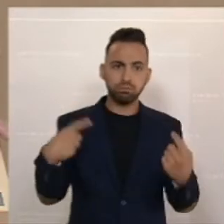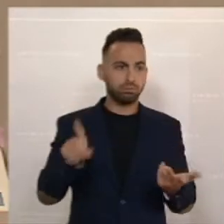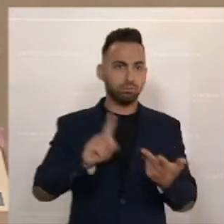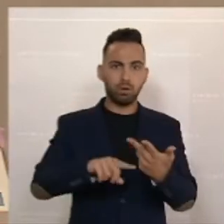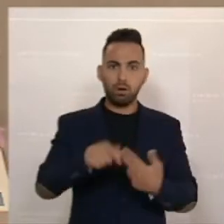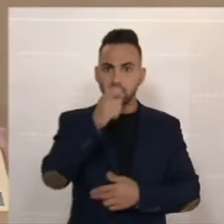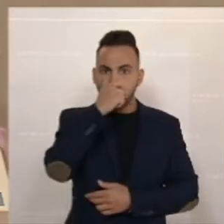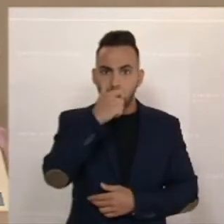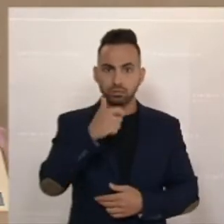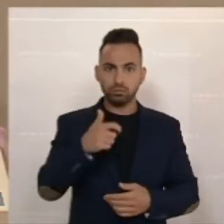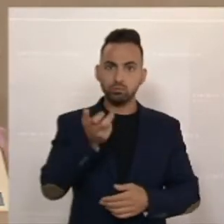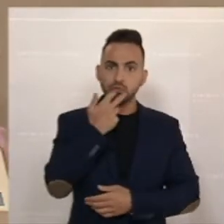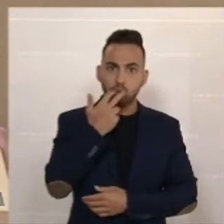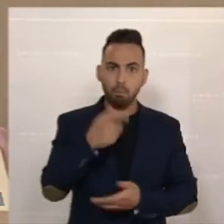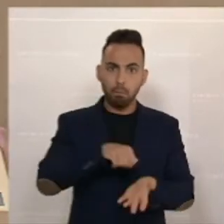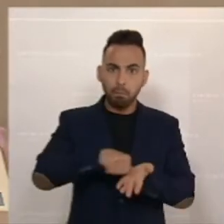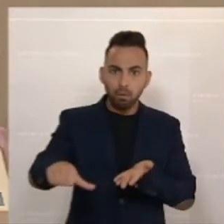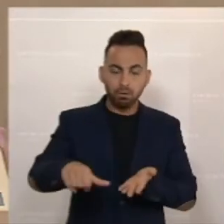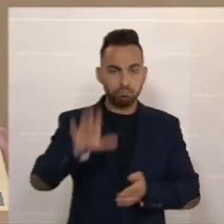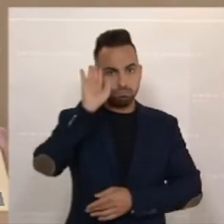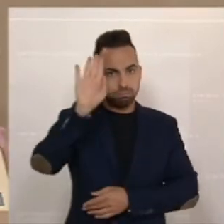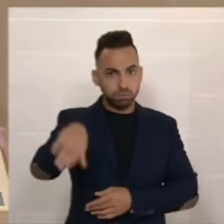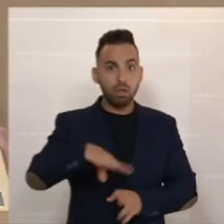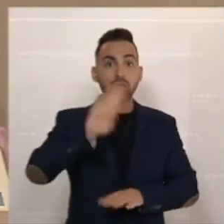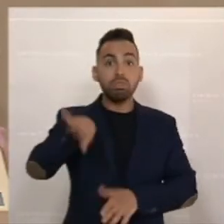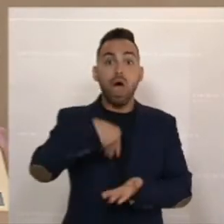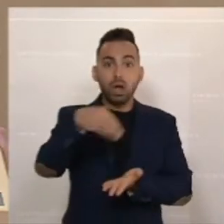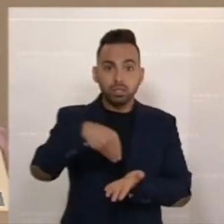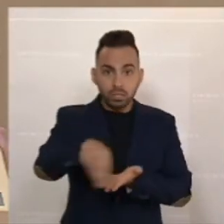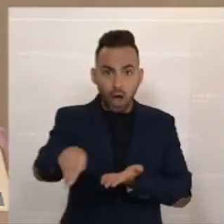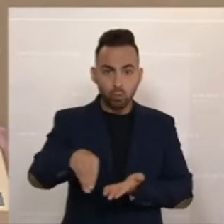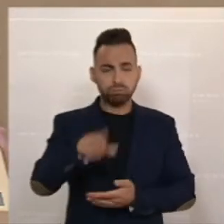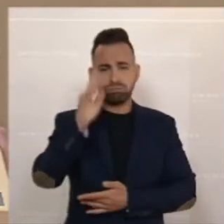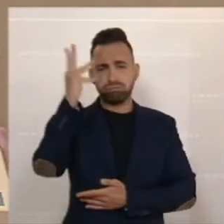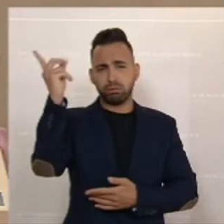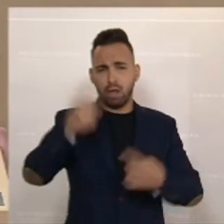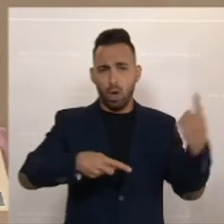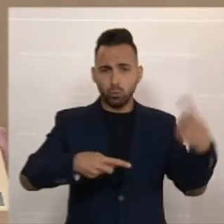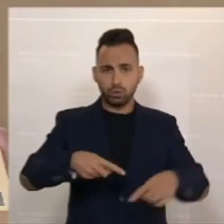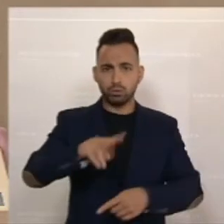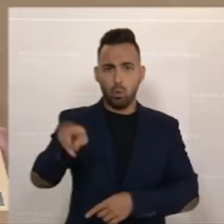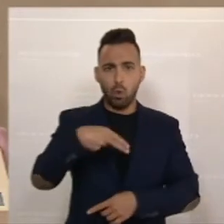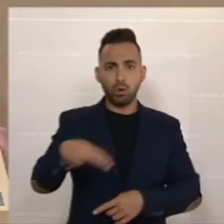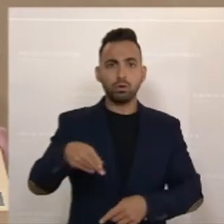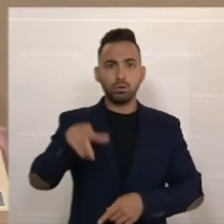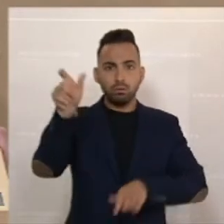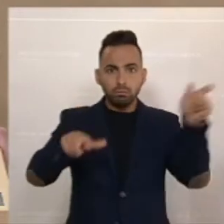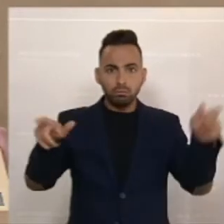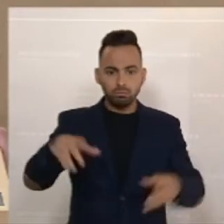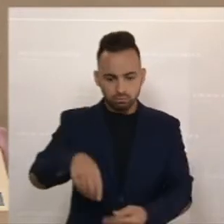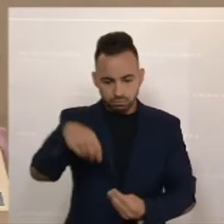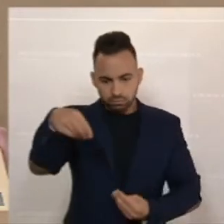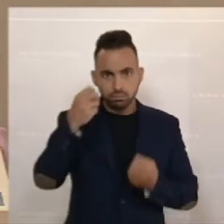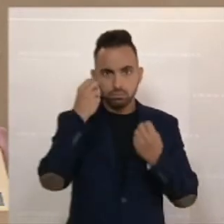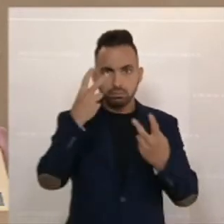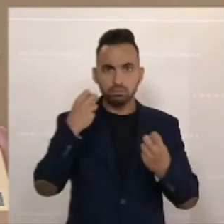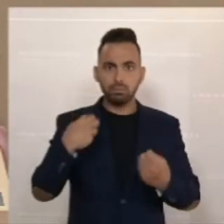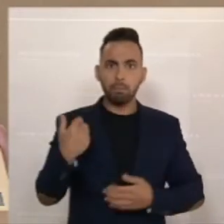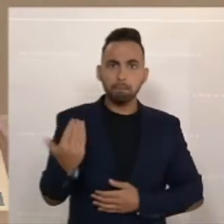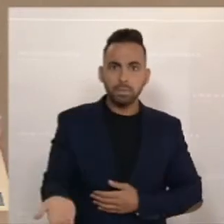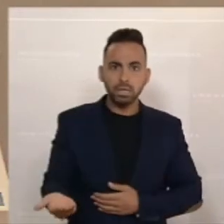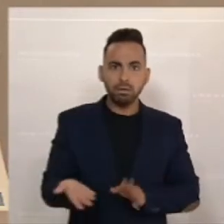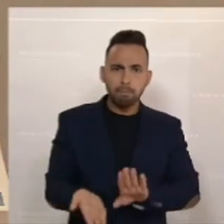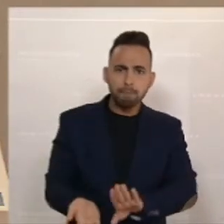- und Gasnachzahlungen in der Höhe von Tausenden von Euro sind in die Haushalte per Post gekommen. Die Mieten wurden erhöht. Und